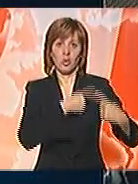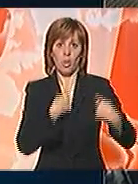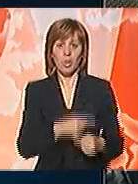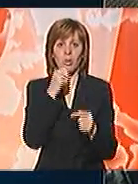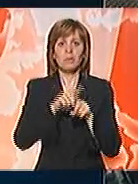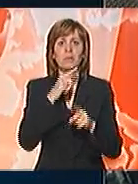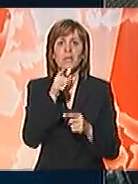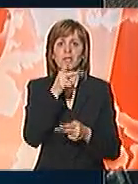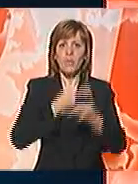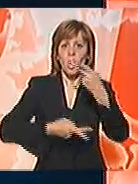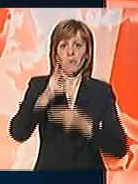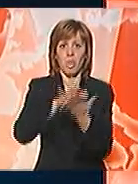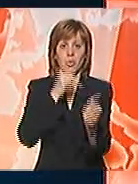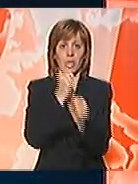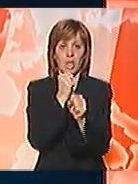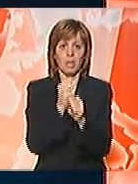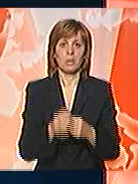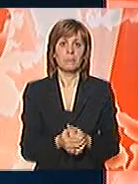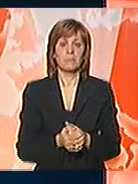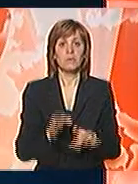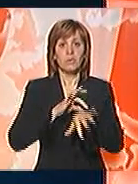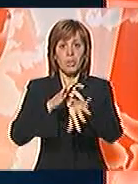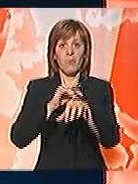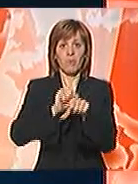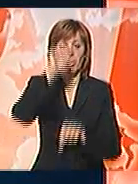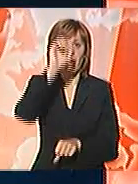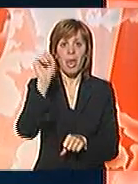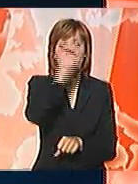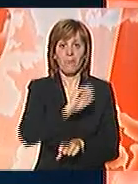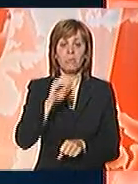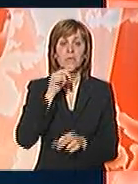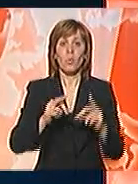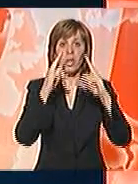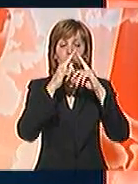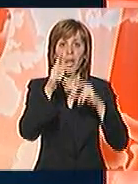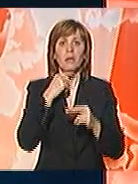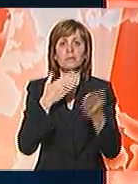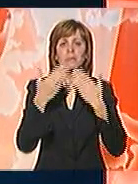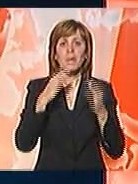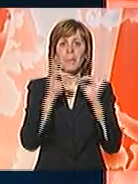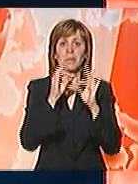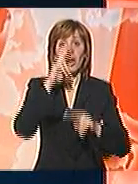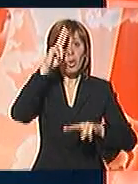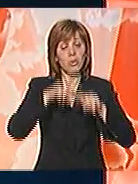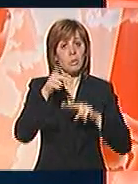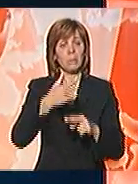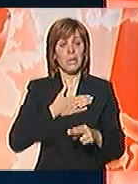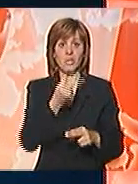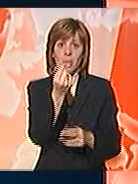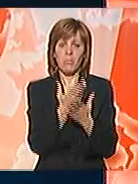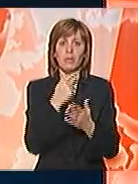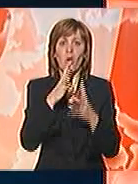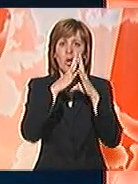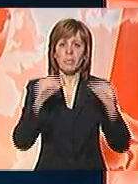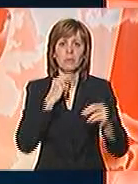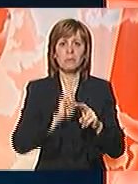i pokretanje proizvodnje. Šafovi diplomatije Evropske unije na samitu Briselu odlučuju da li će Srbiji biti odmrznut prelazni